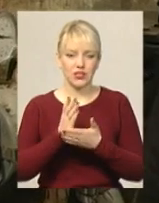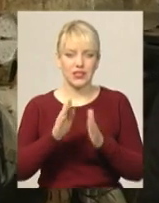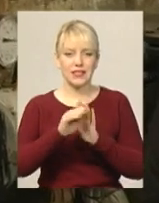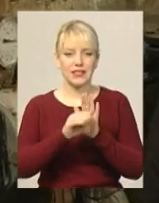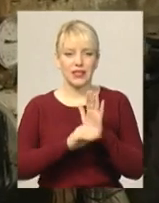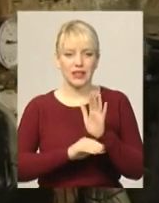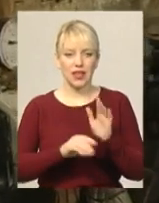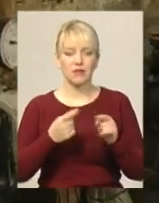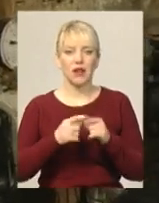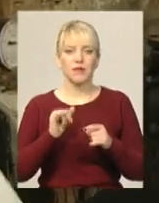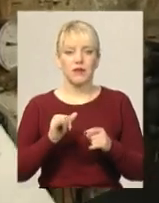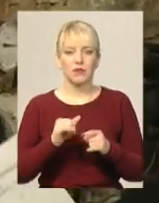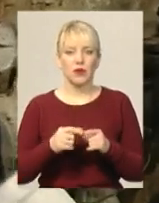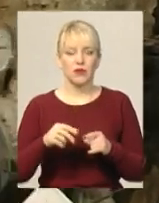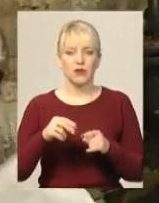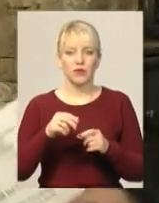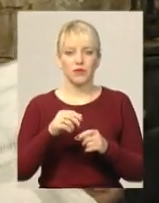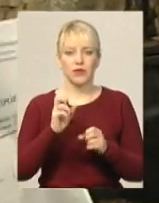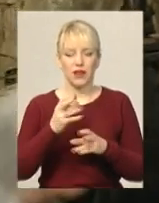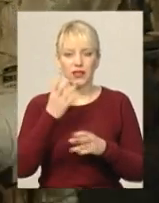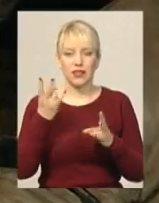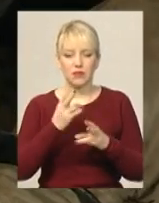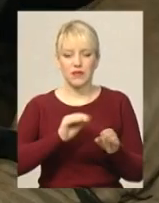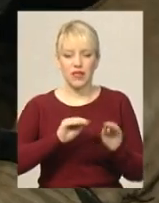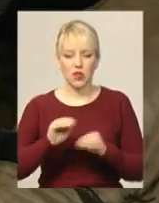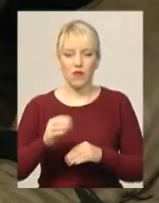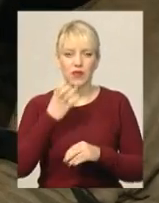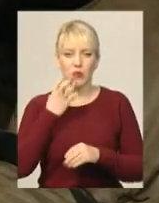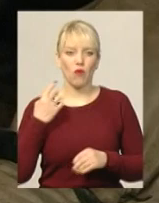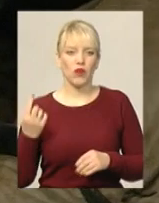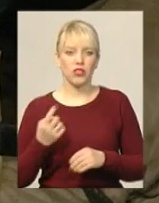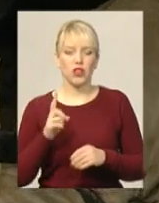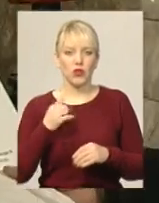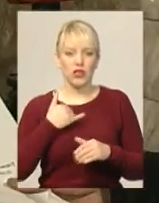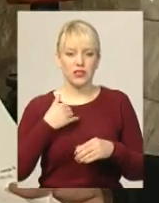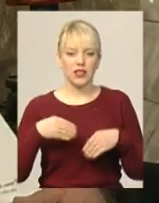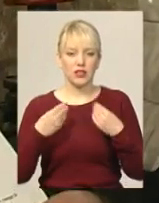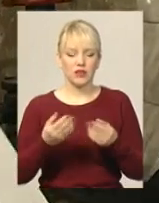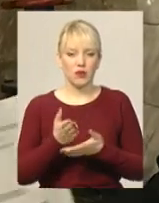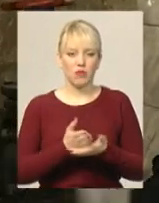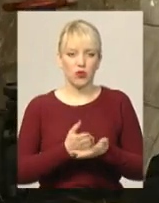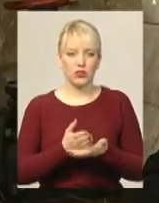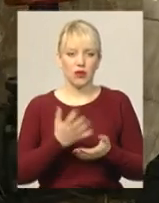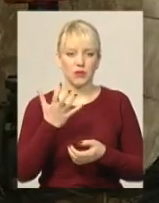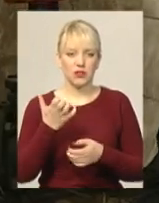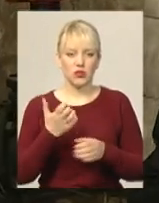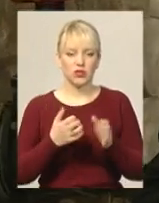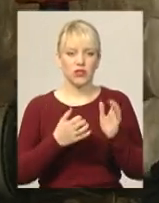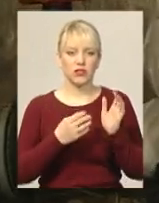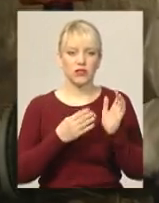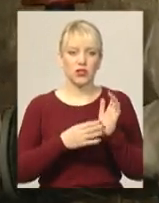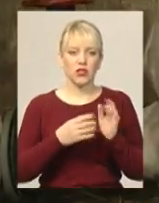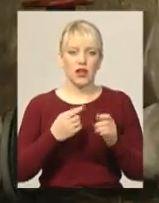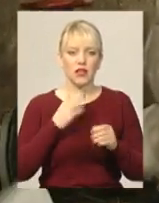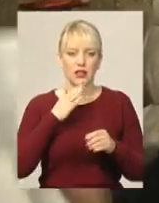авторизованого заводу виробника теплового лічильника, як він має встановлюватися Що в нас надавачі послуги, близько 550 теплових лічильників на нашому